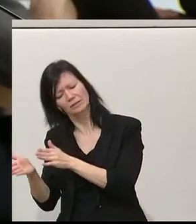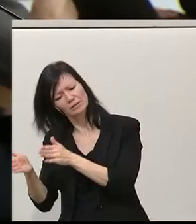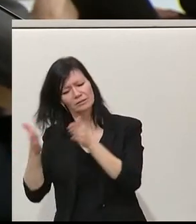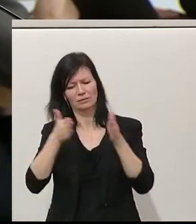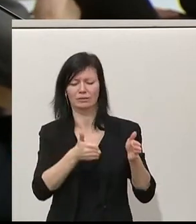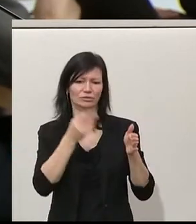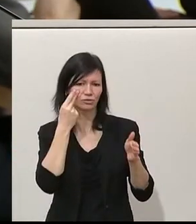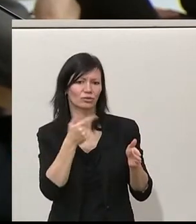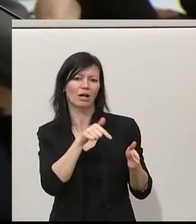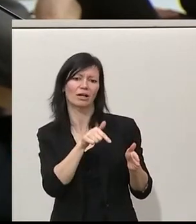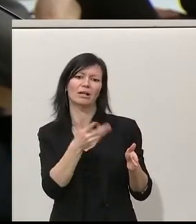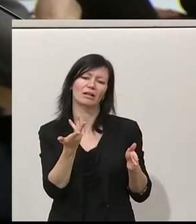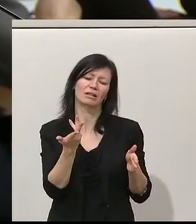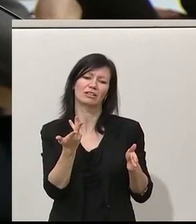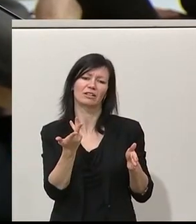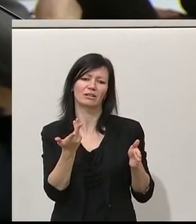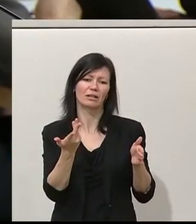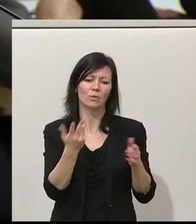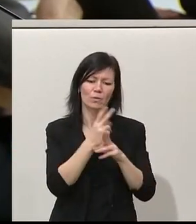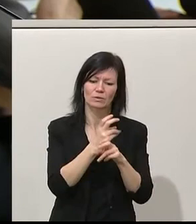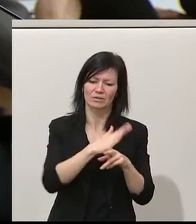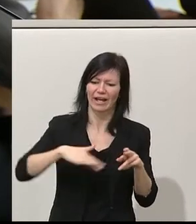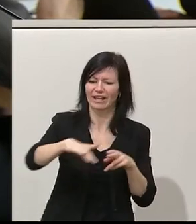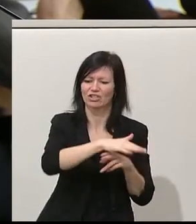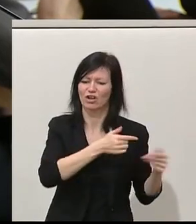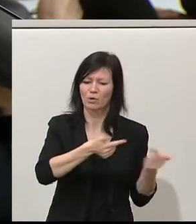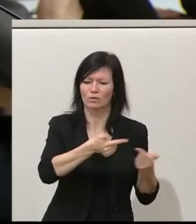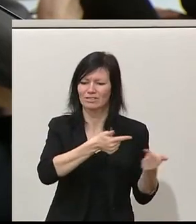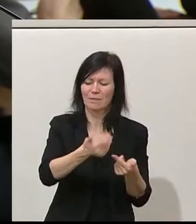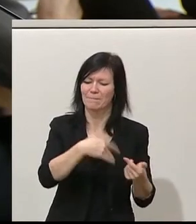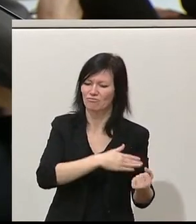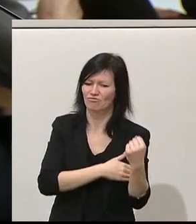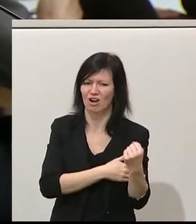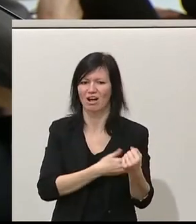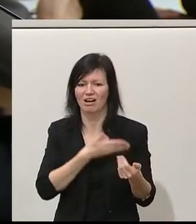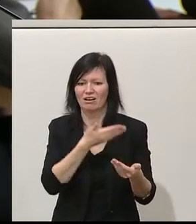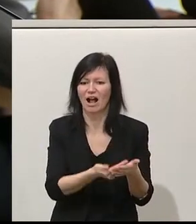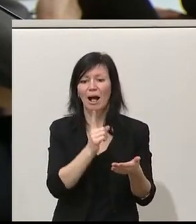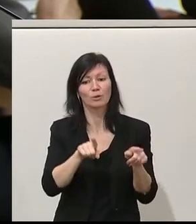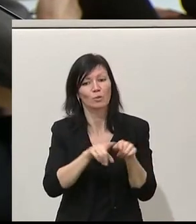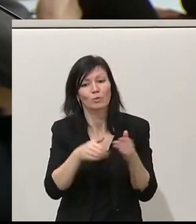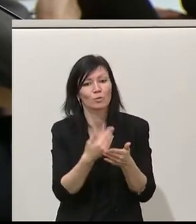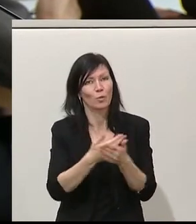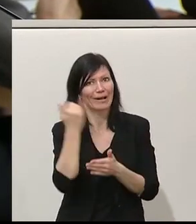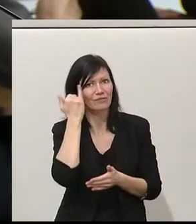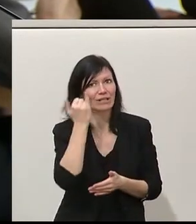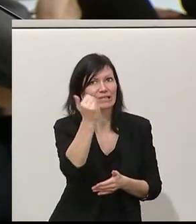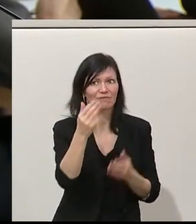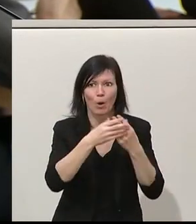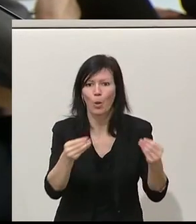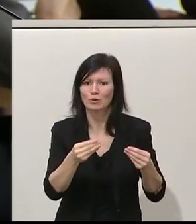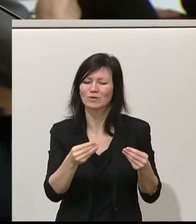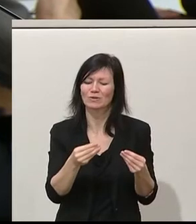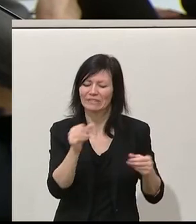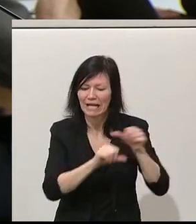einerseits die heimische Güterverkehrs und Logistikbranche zu stärken, aber andererseits auch neue, innovative, experimentelle Lösungen